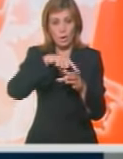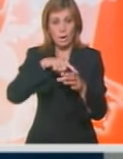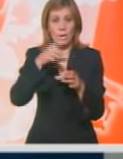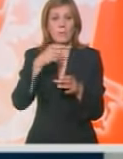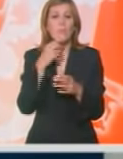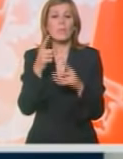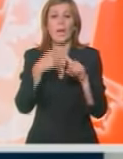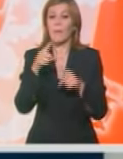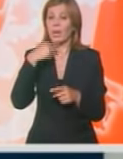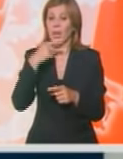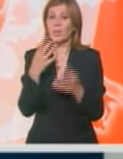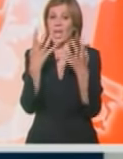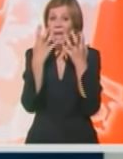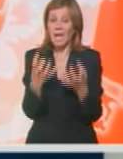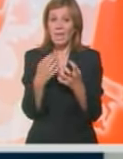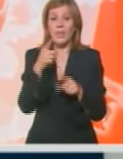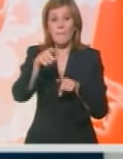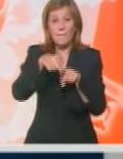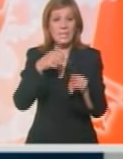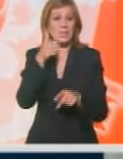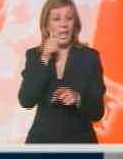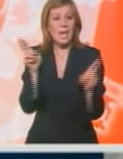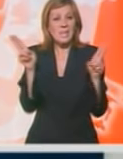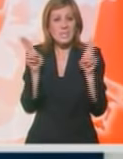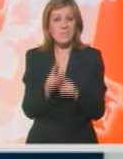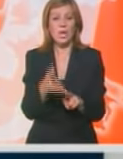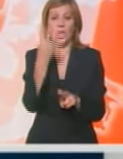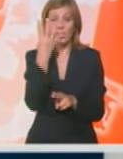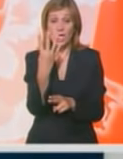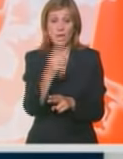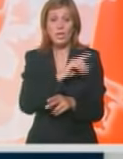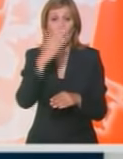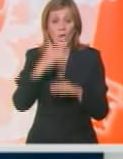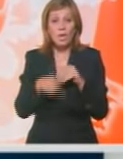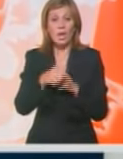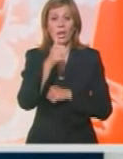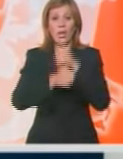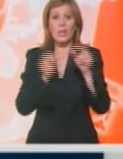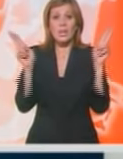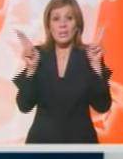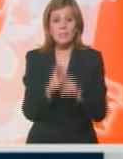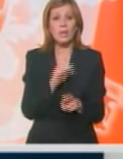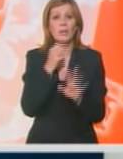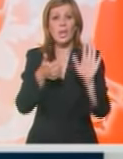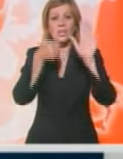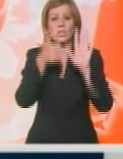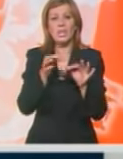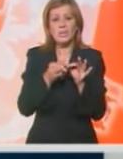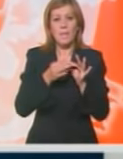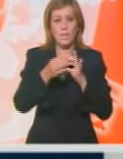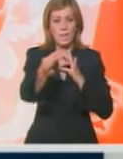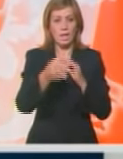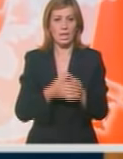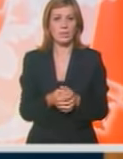Hubbard kaže da se led za mesec dana smanjio za četiri, a do kraja sezone će se smanjiti za šest metara.